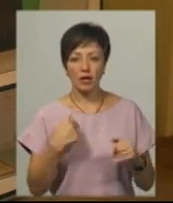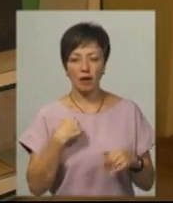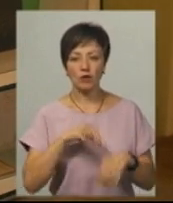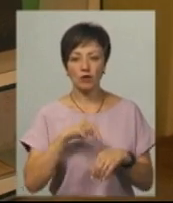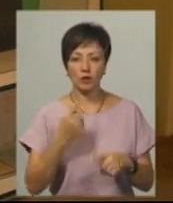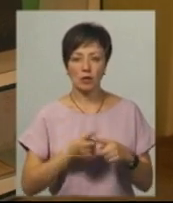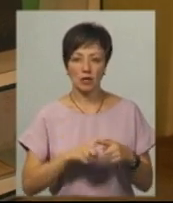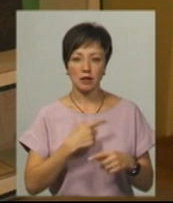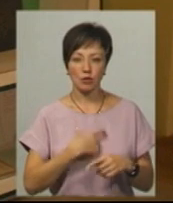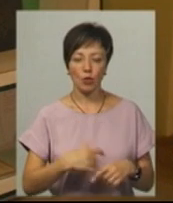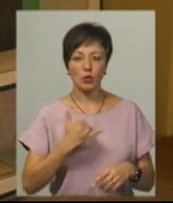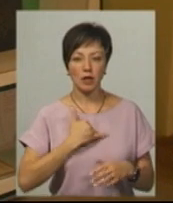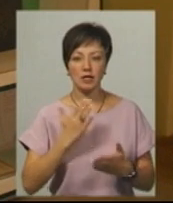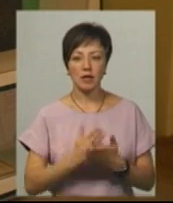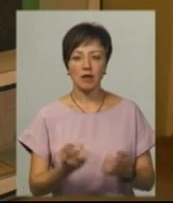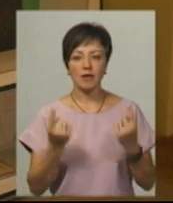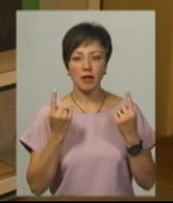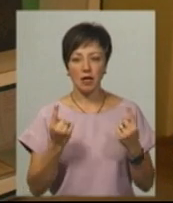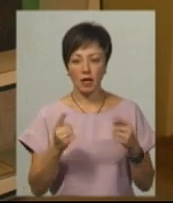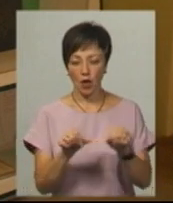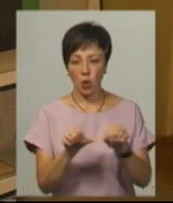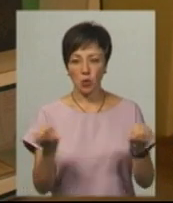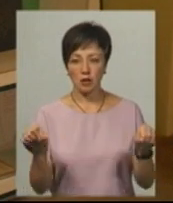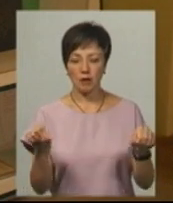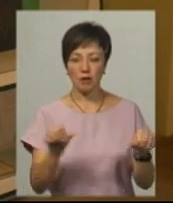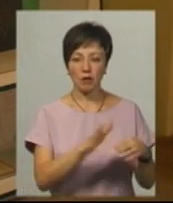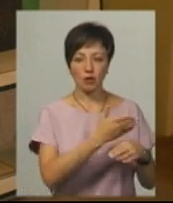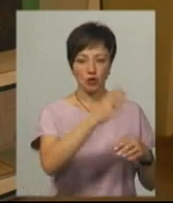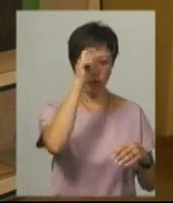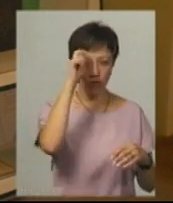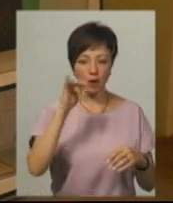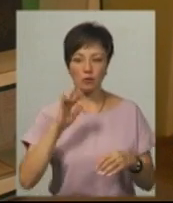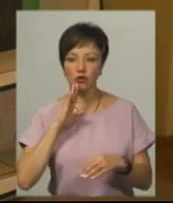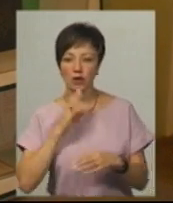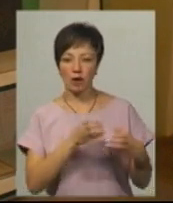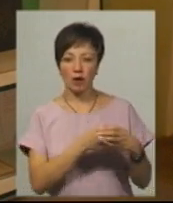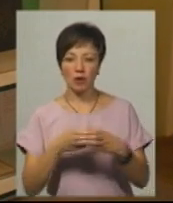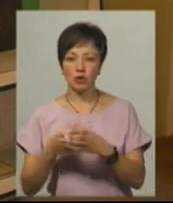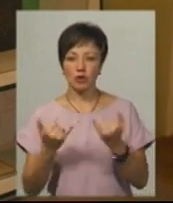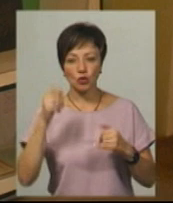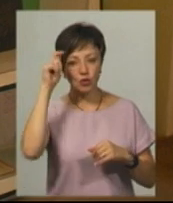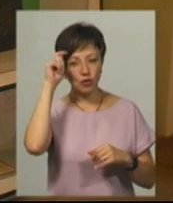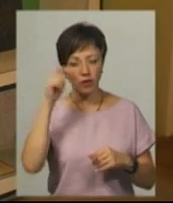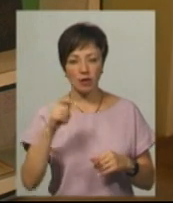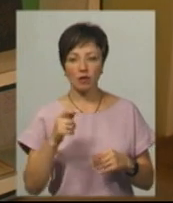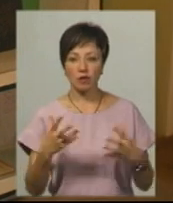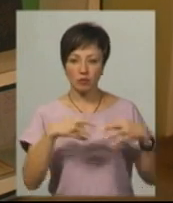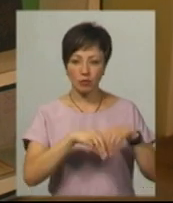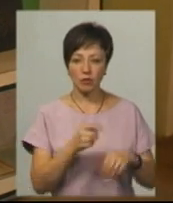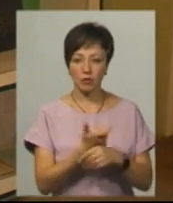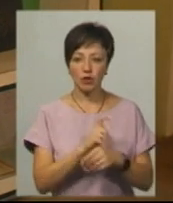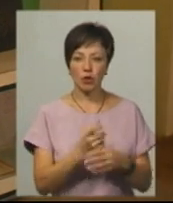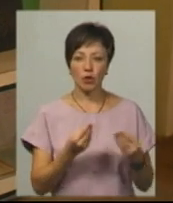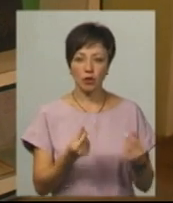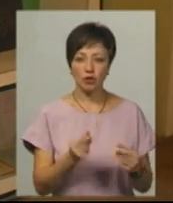відчула це на собі. У нас є великий такий розрив між чоловіками і жінками, тому що на сьогодні в чоловіків акумулюється більше